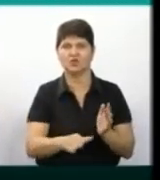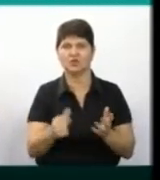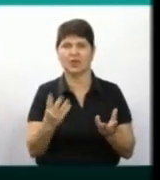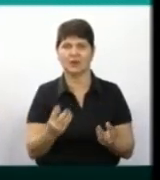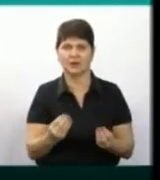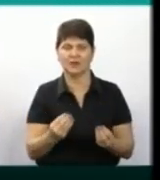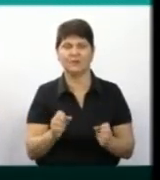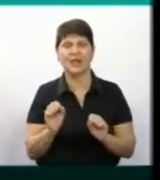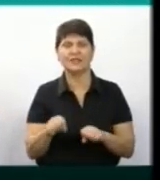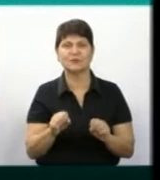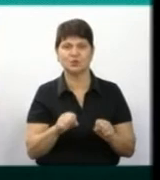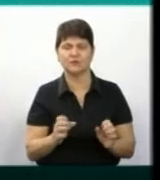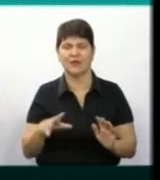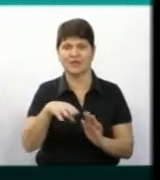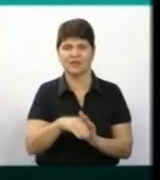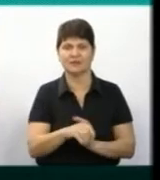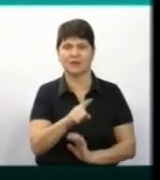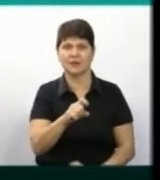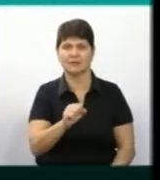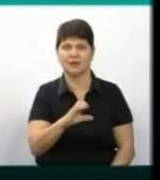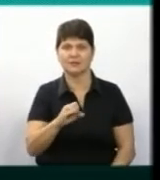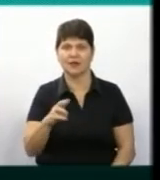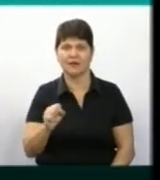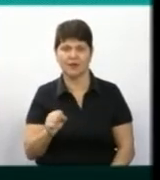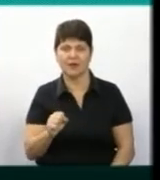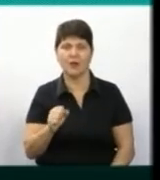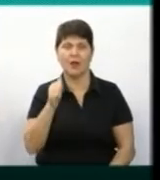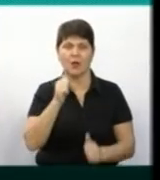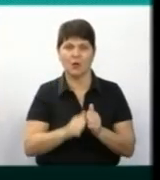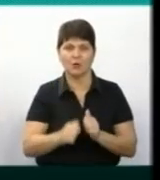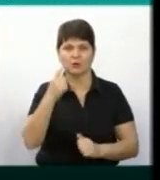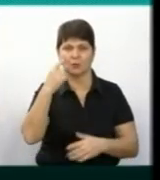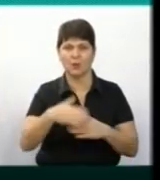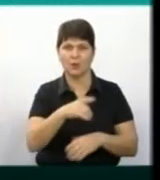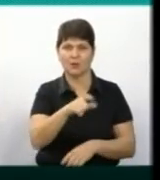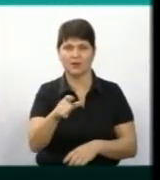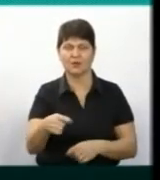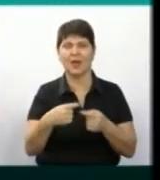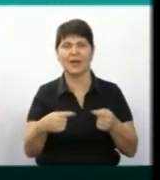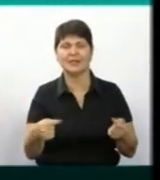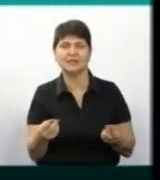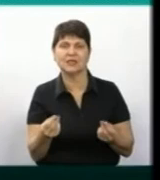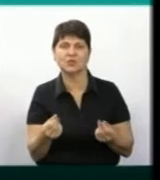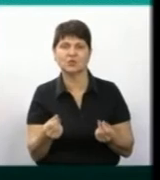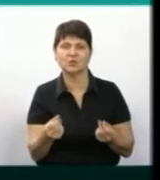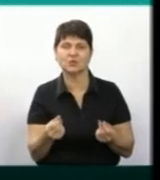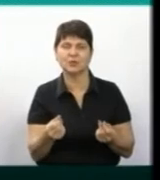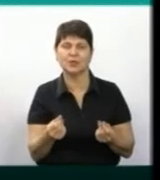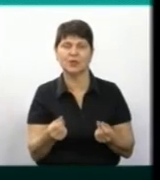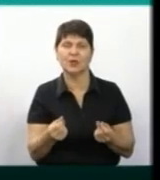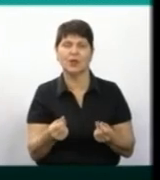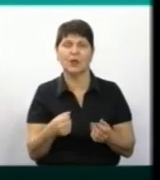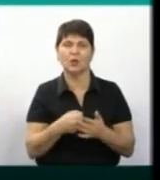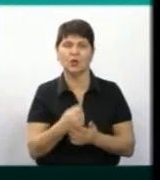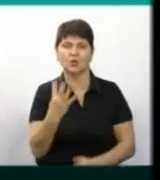з можливістю внесення застави. Кожному підозрюваному визначено різні суми застави. До четвертого